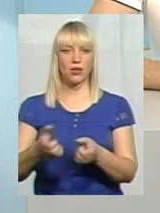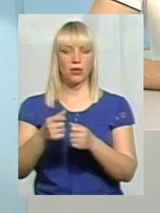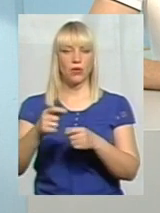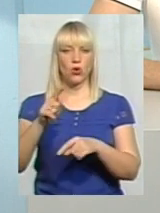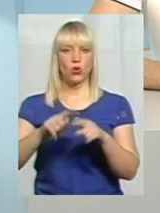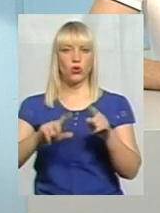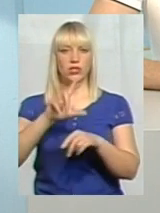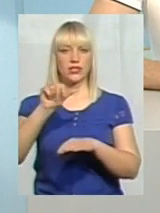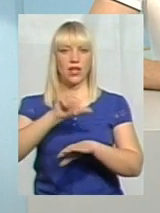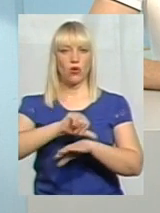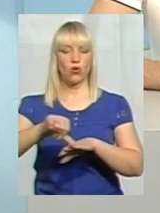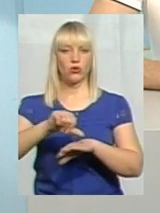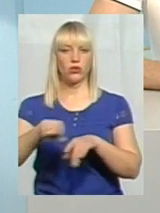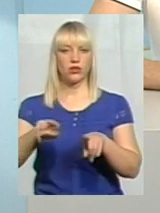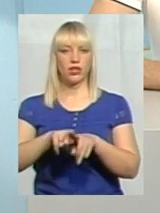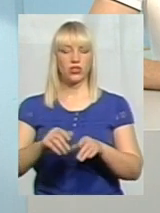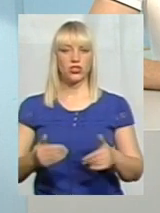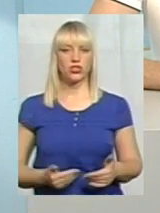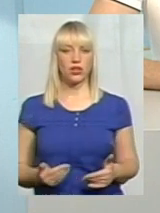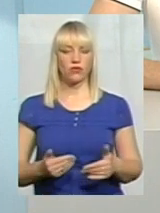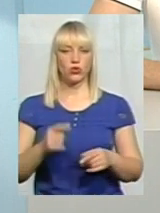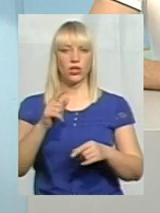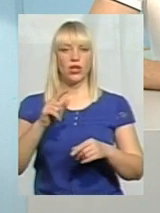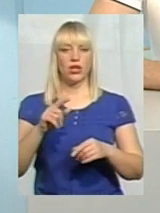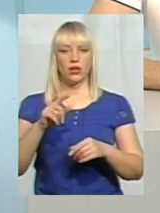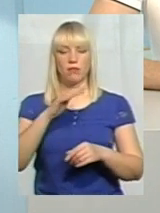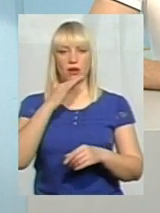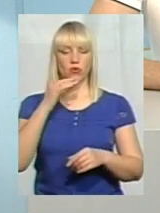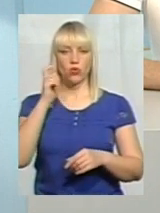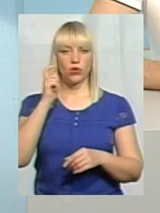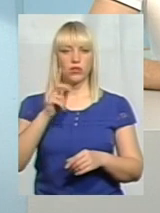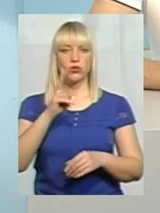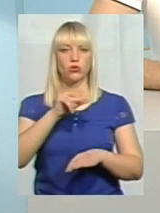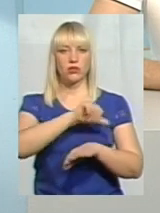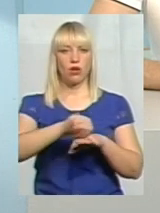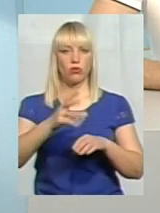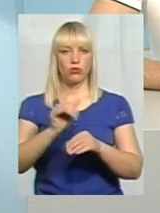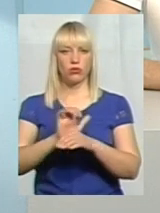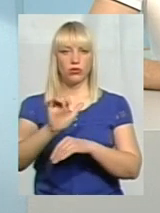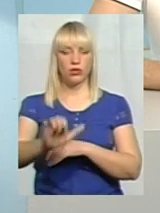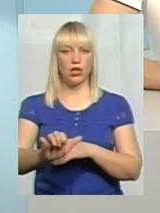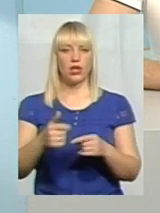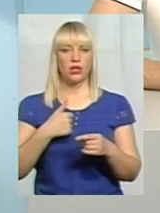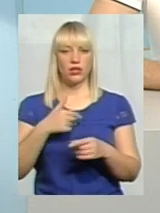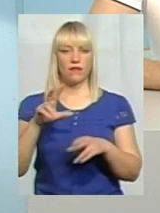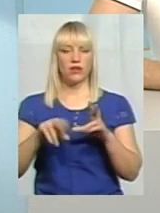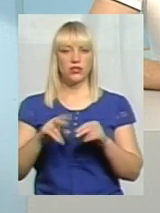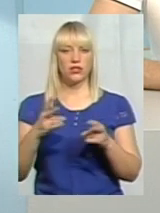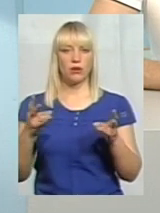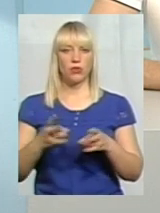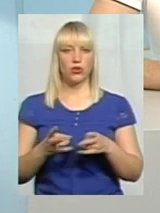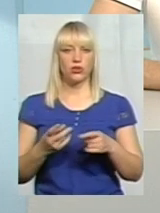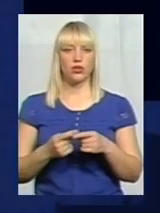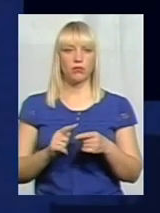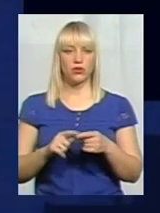закордону. Так жила третина українців, родичі яких живуть з закордону. І, в принципі, я вважаю за потрібні, що в індійці вносить ці